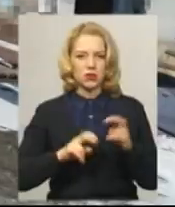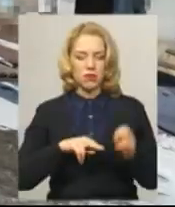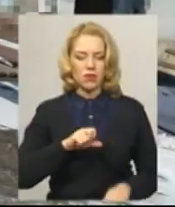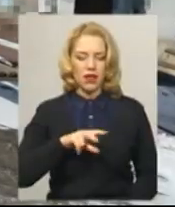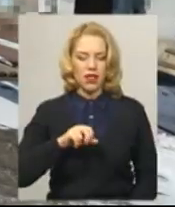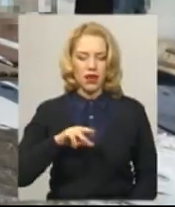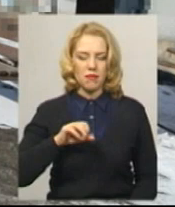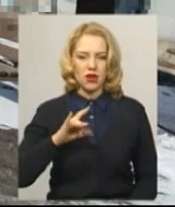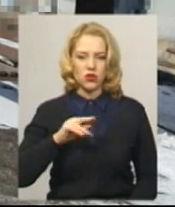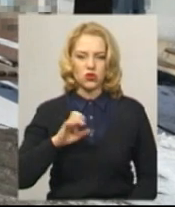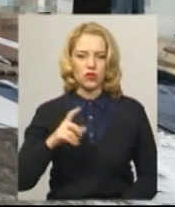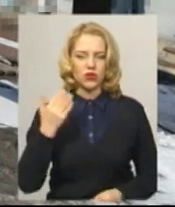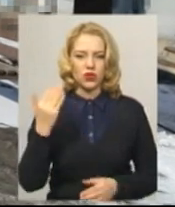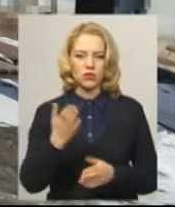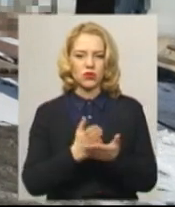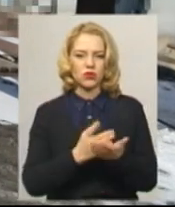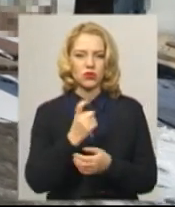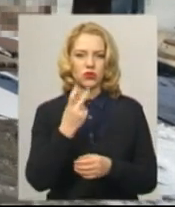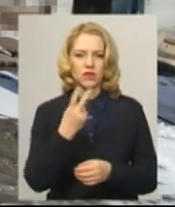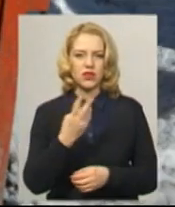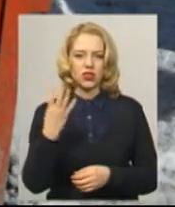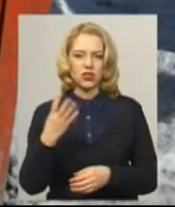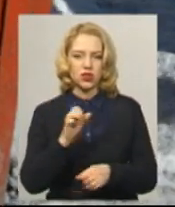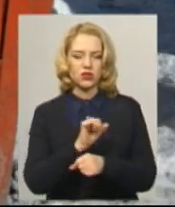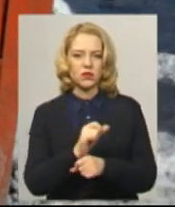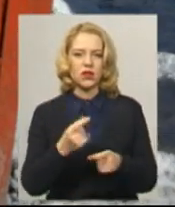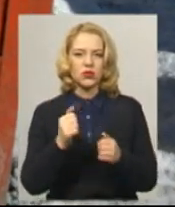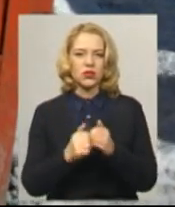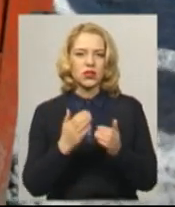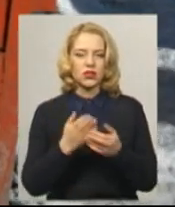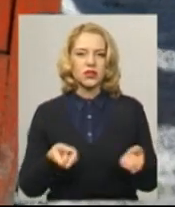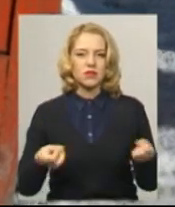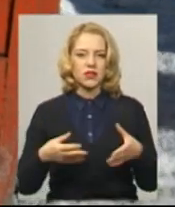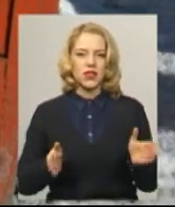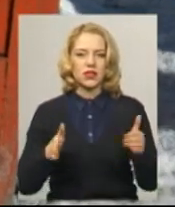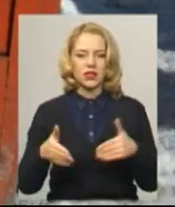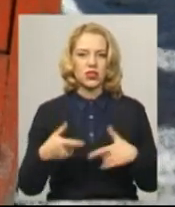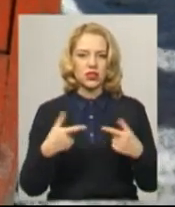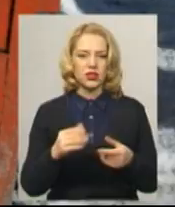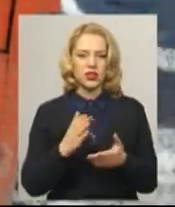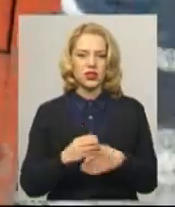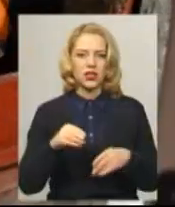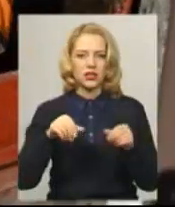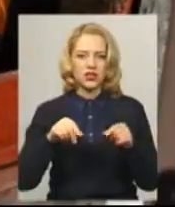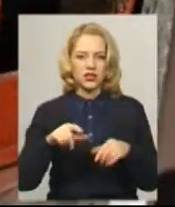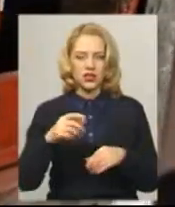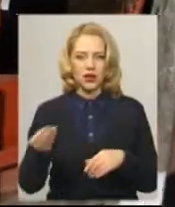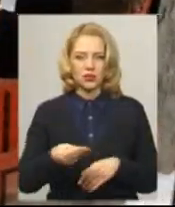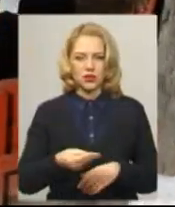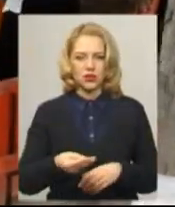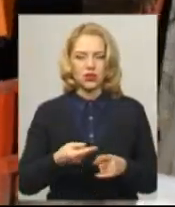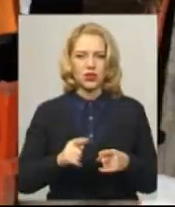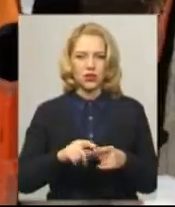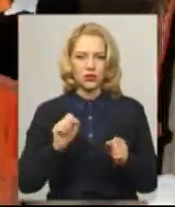словами, вони обслуговують 124 зупинки, на кожній є спеціальний ящик, якому знаходиться піщано-соляна суміш. Нею також можуть